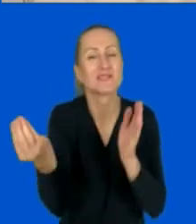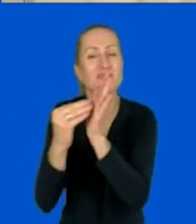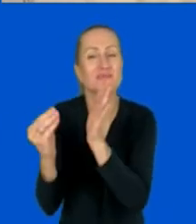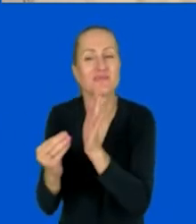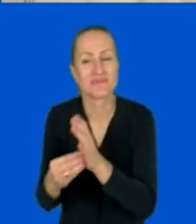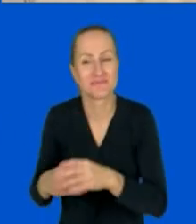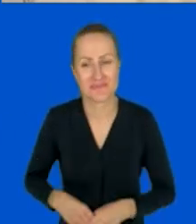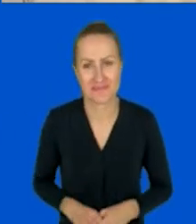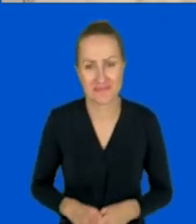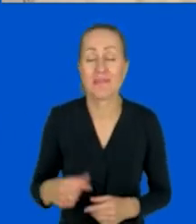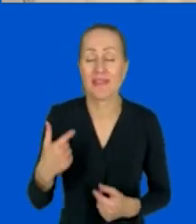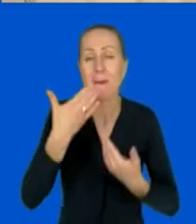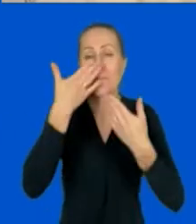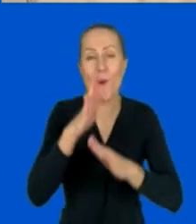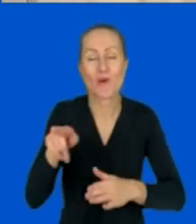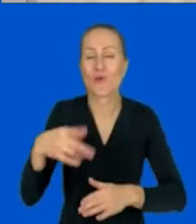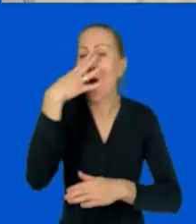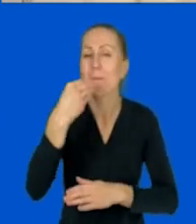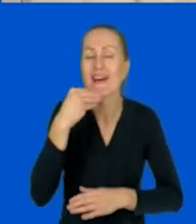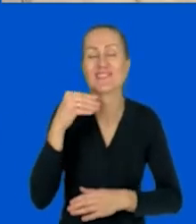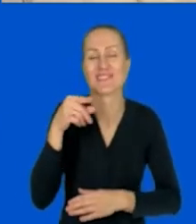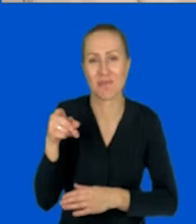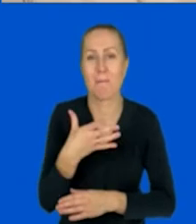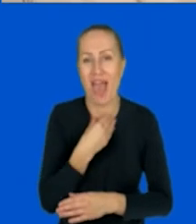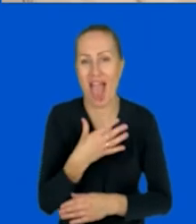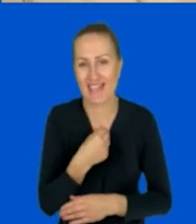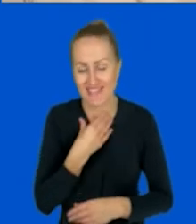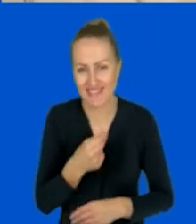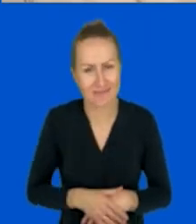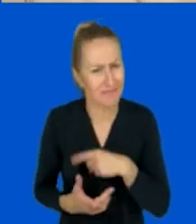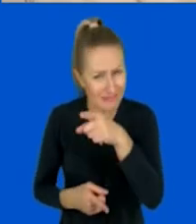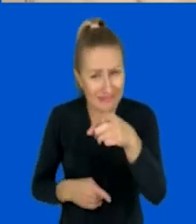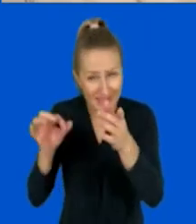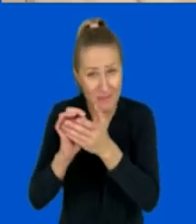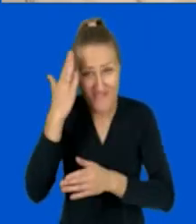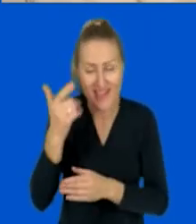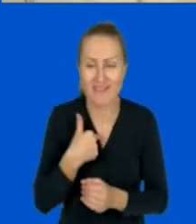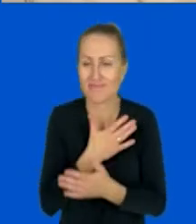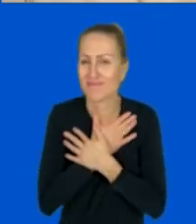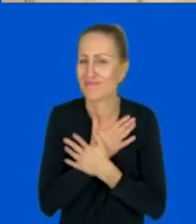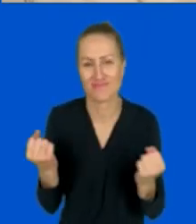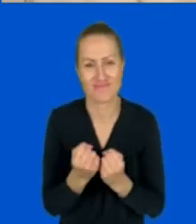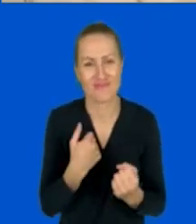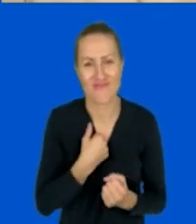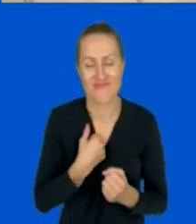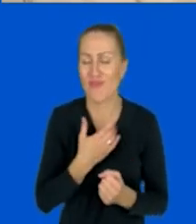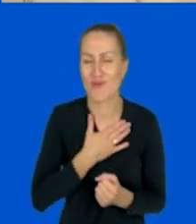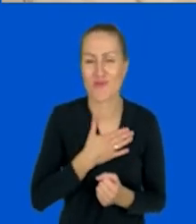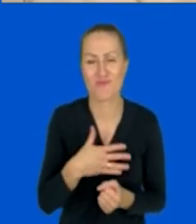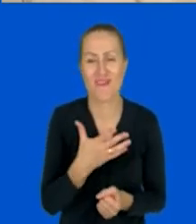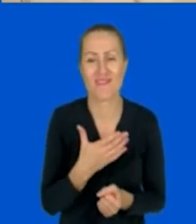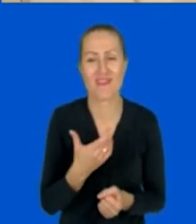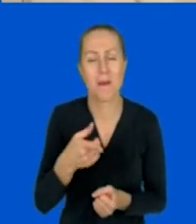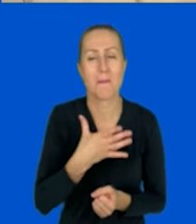pokażę Wam obrazki piesków, bo jak pewnie się domyśliliście, jestem wielką fanką piesków, szczególnie pieska mojego